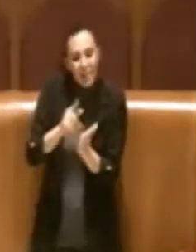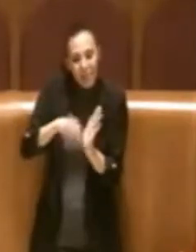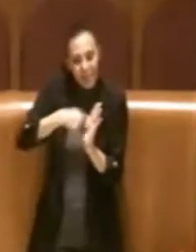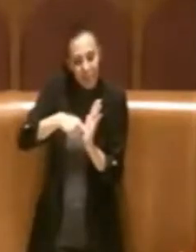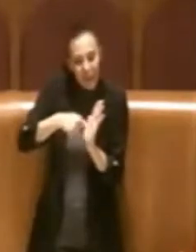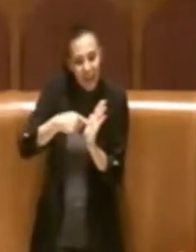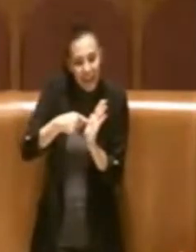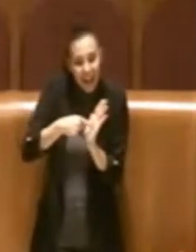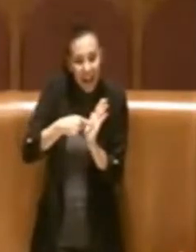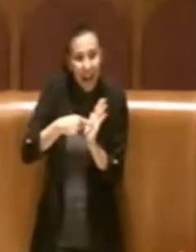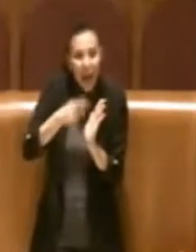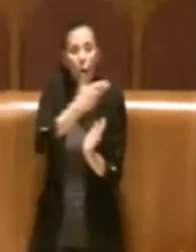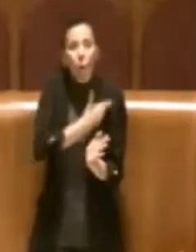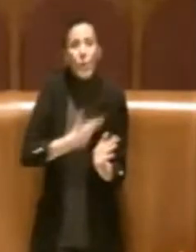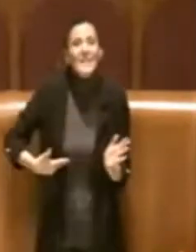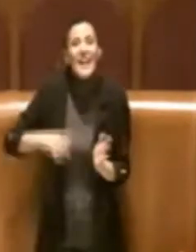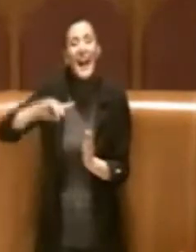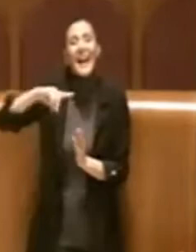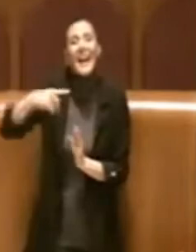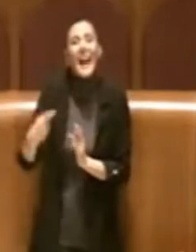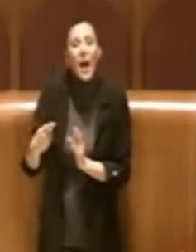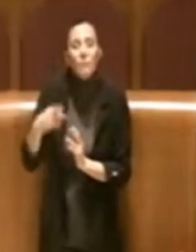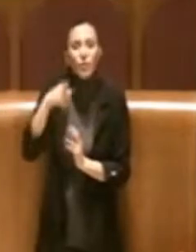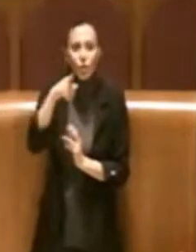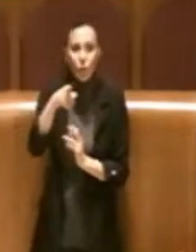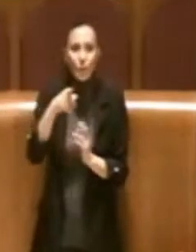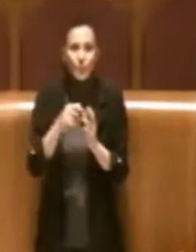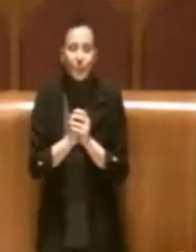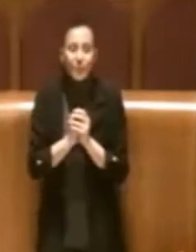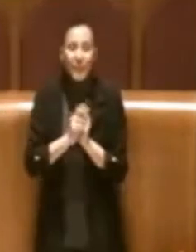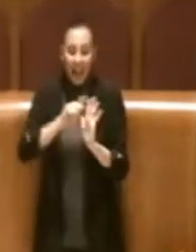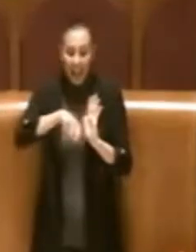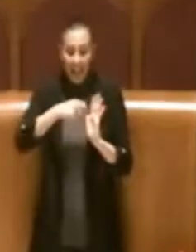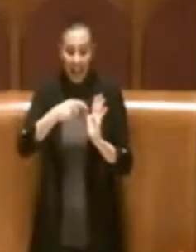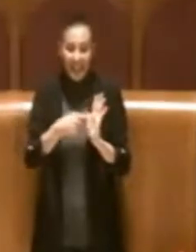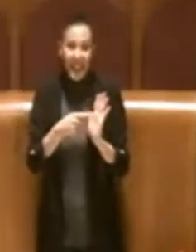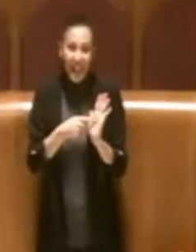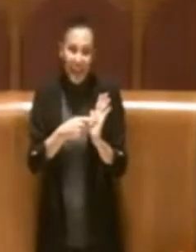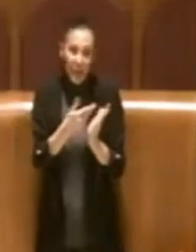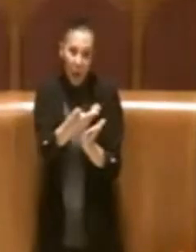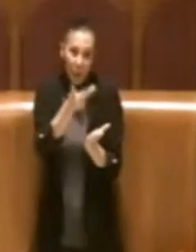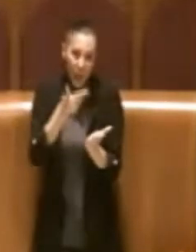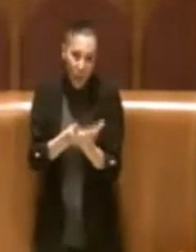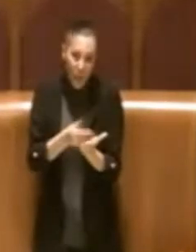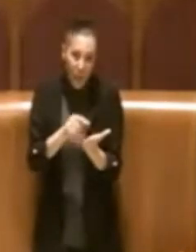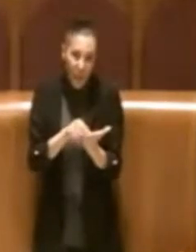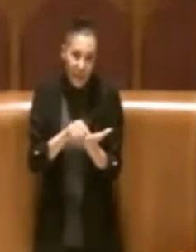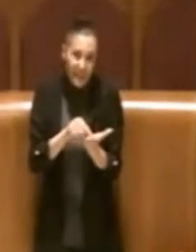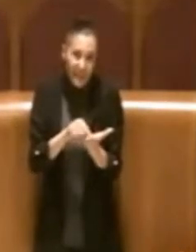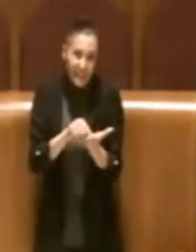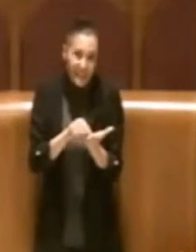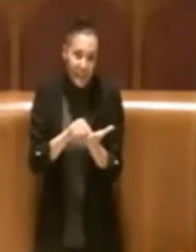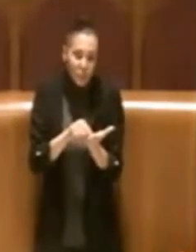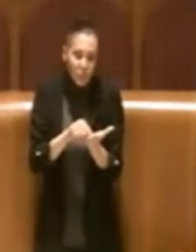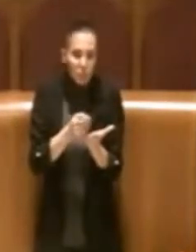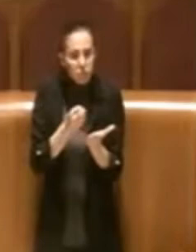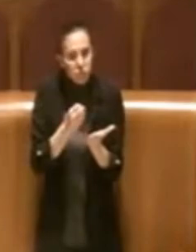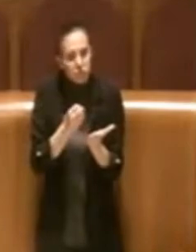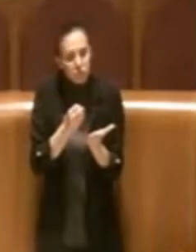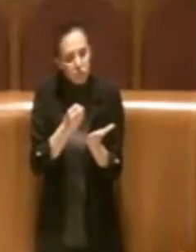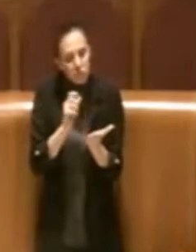anche dalla consigliera Grancio. Questa proposta è una buona